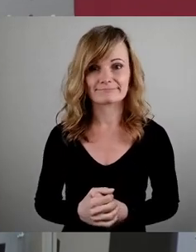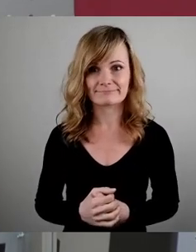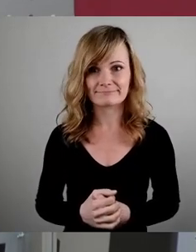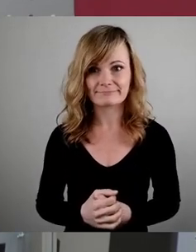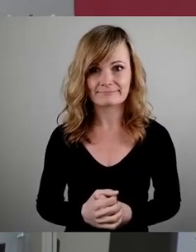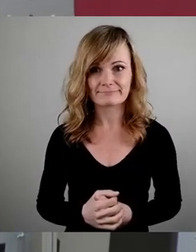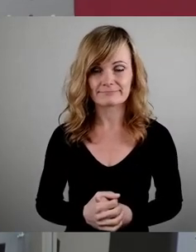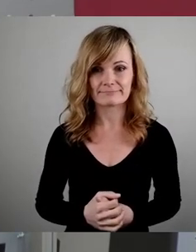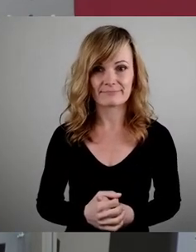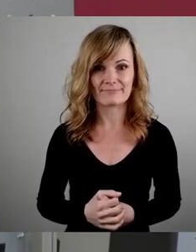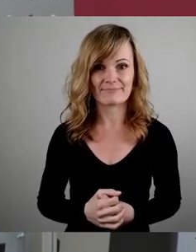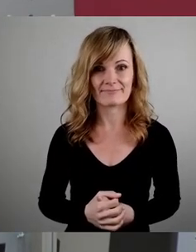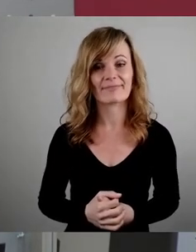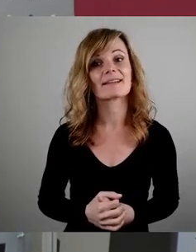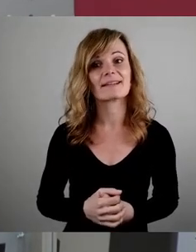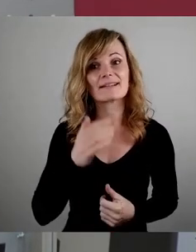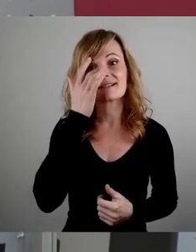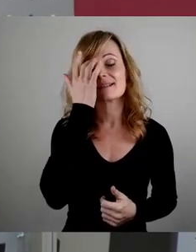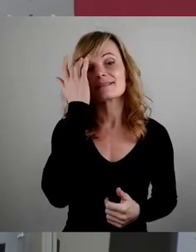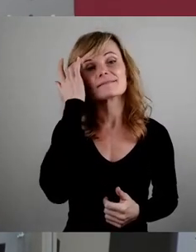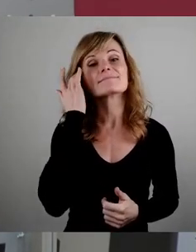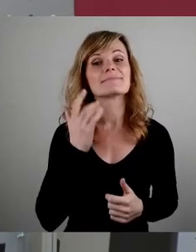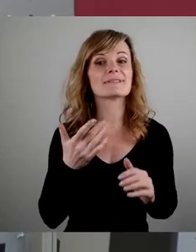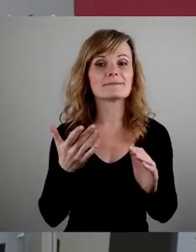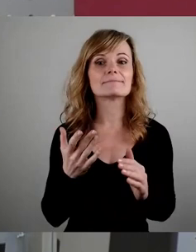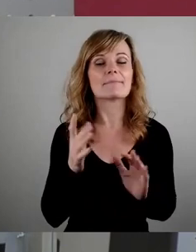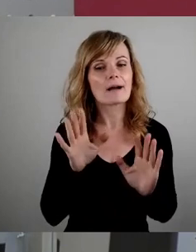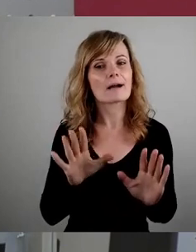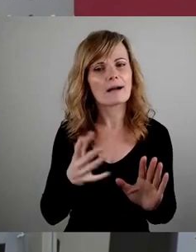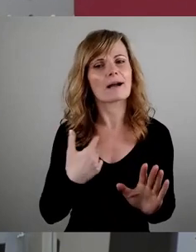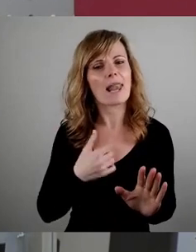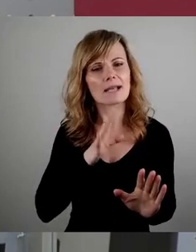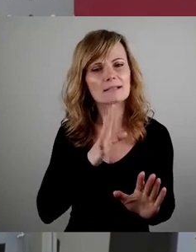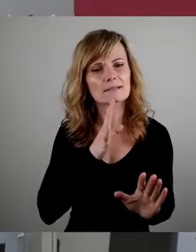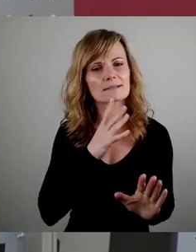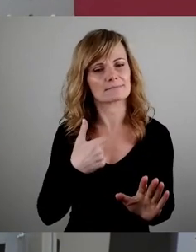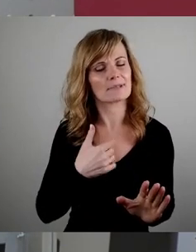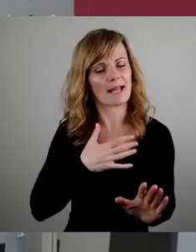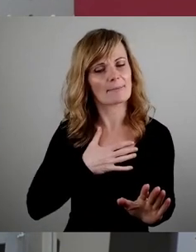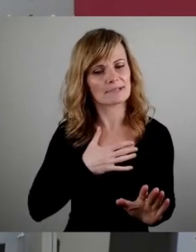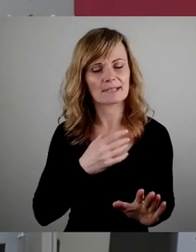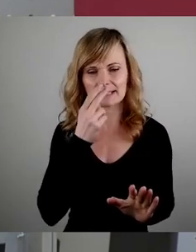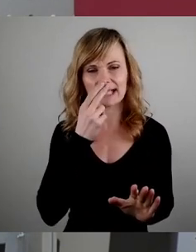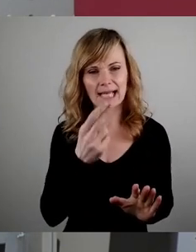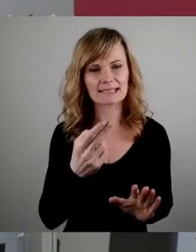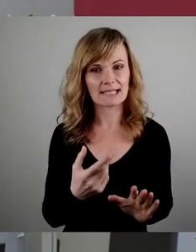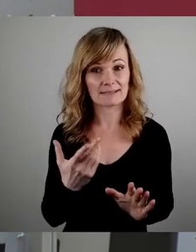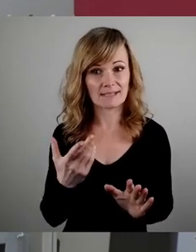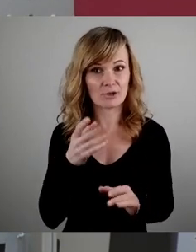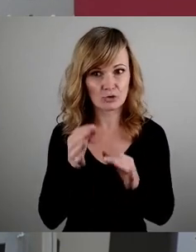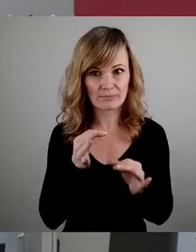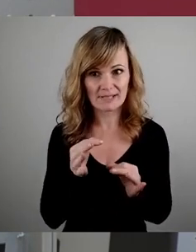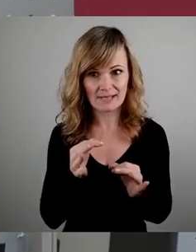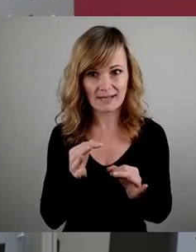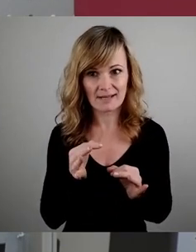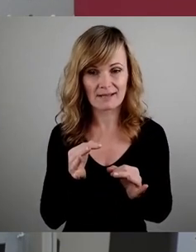durchaus festzustellen und lassen Sie mich einfach mal ausreden, lassen Sie mich einfach mal ausreden, ist durchaus festzustellen, dass insbesondere in der